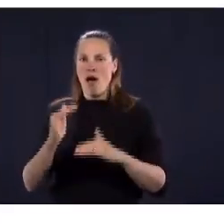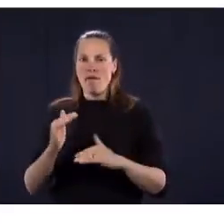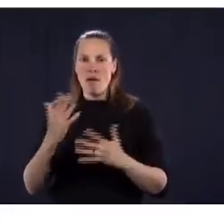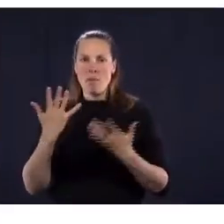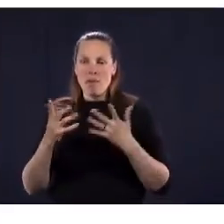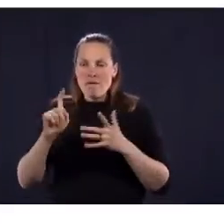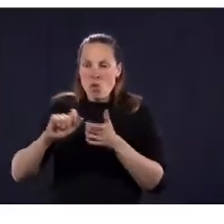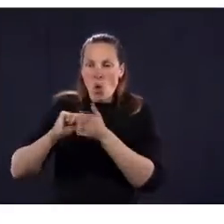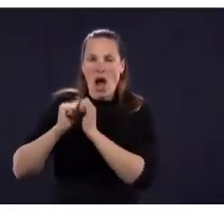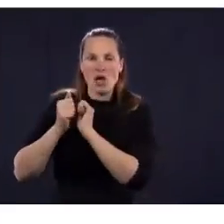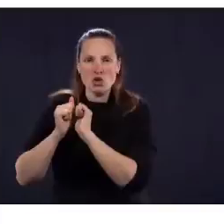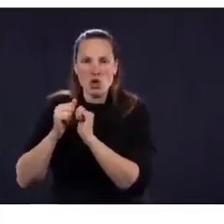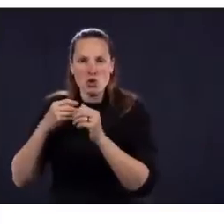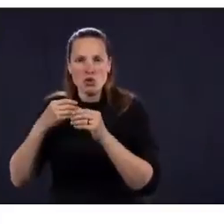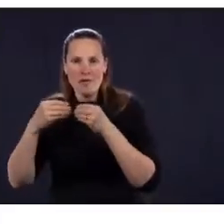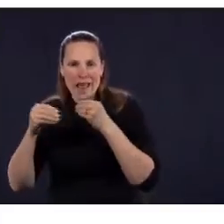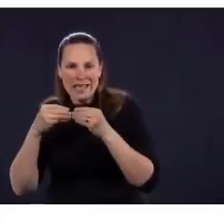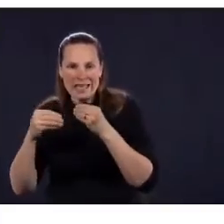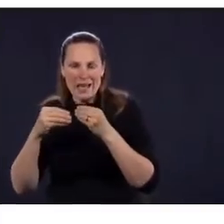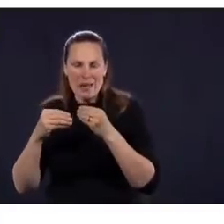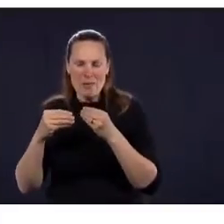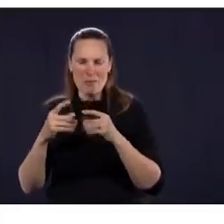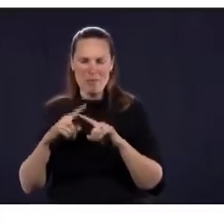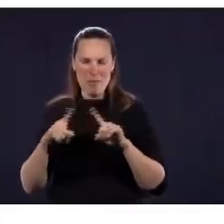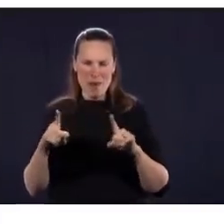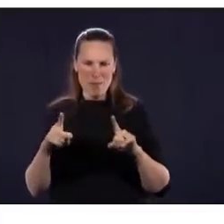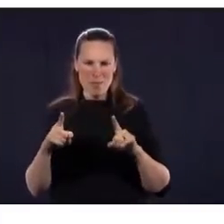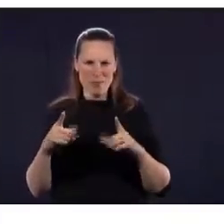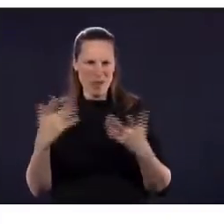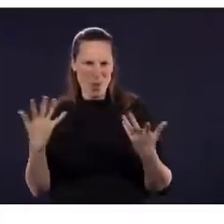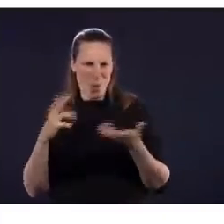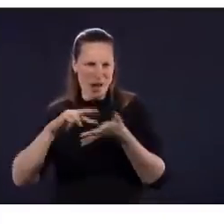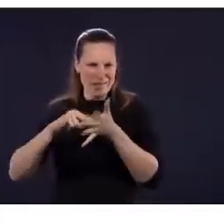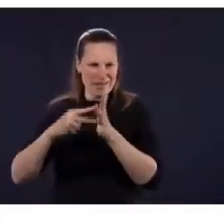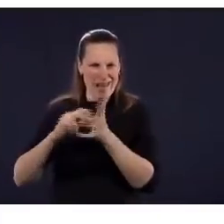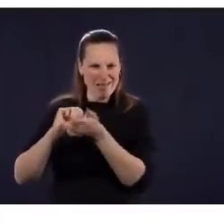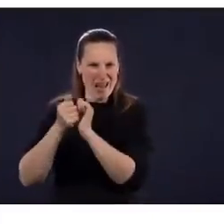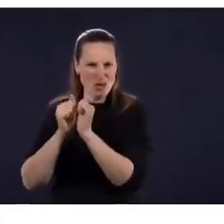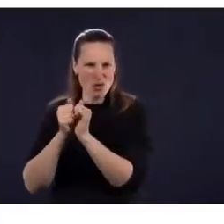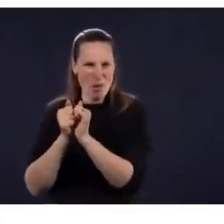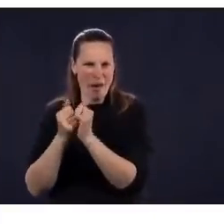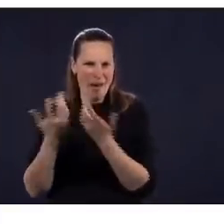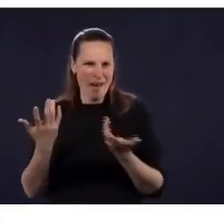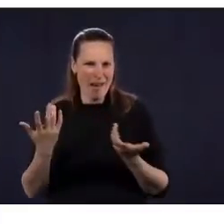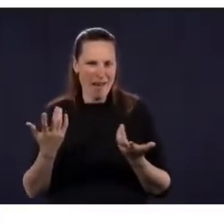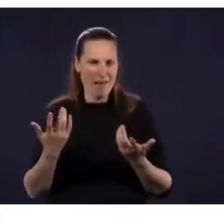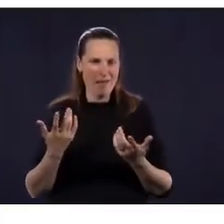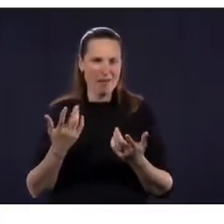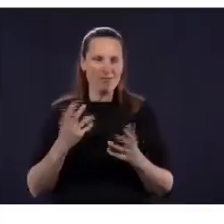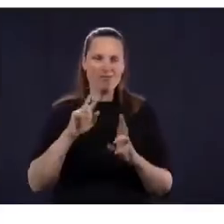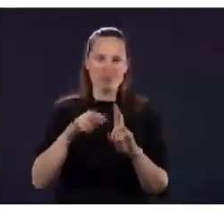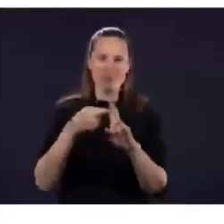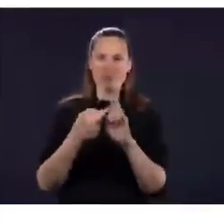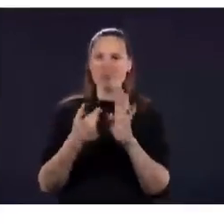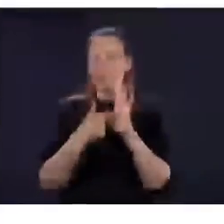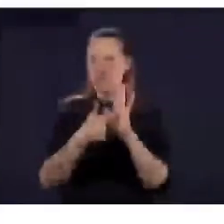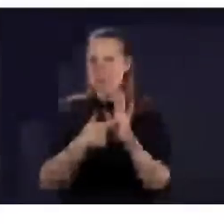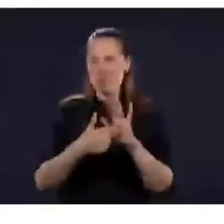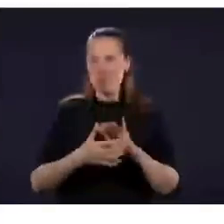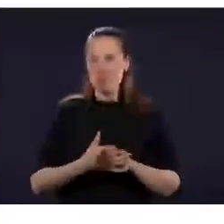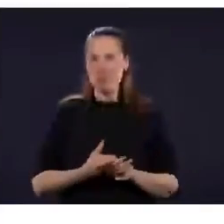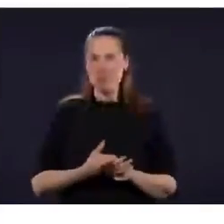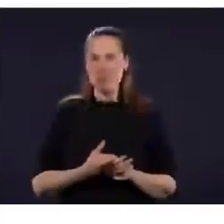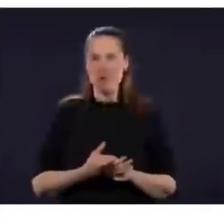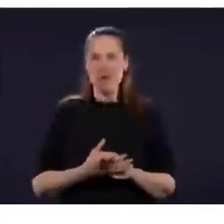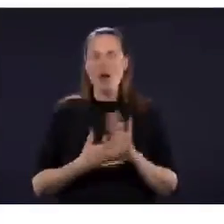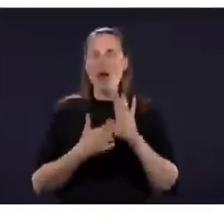15. Dans d'autres cas, c'est des classes plus grandes. Bon, toutes les écoles secondaires sont disponibles, puis parfois, les classes sont plus grandes